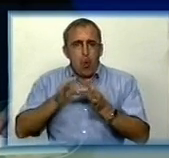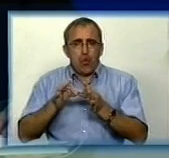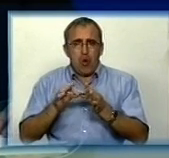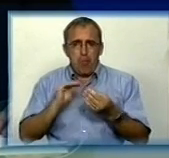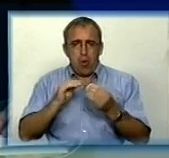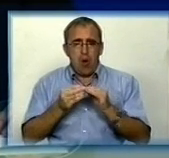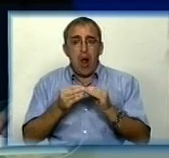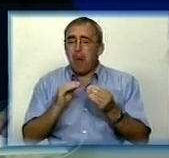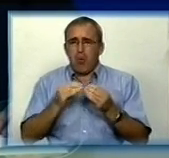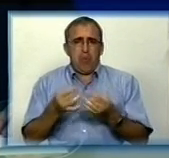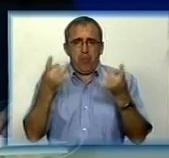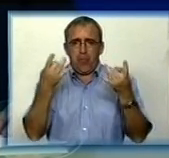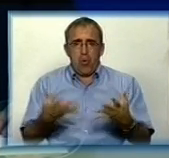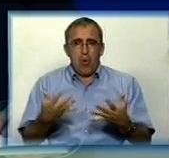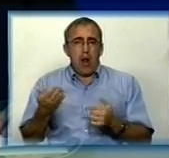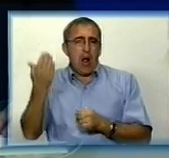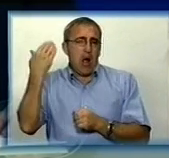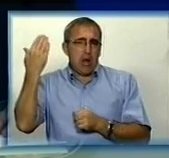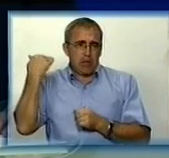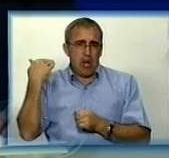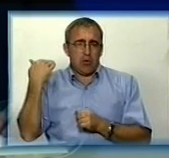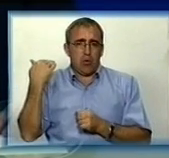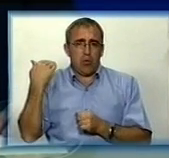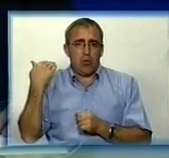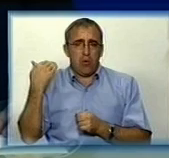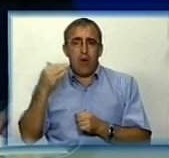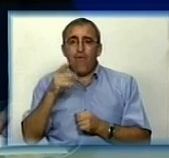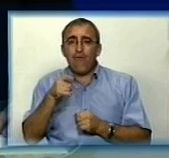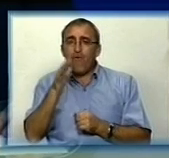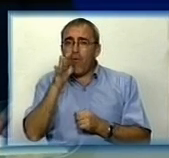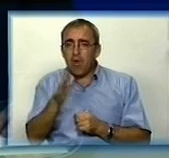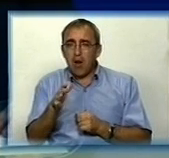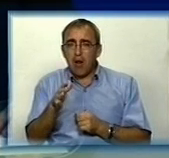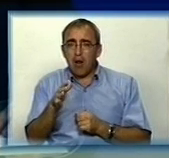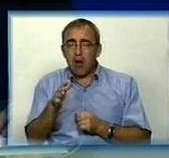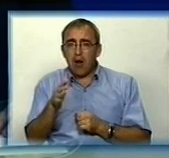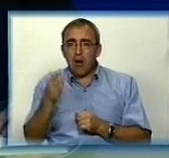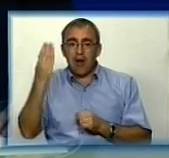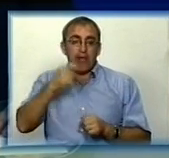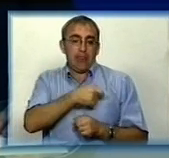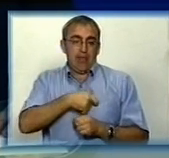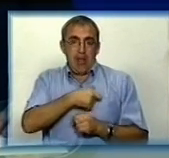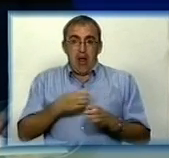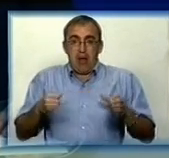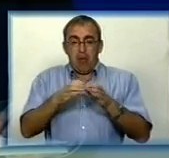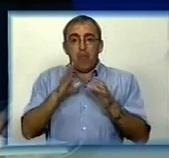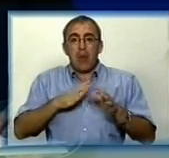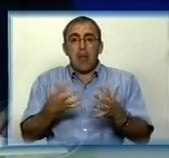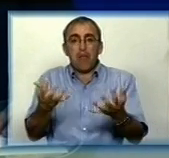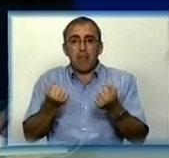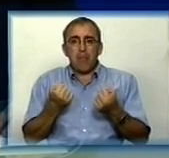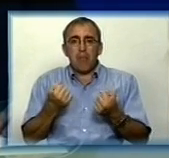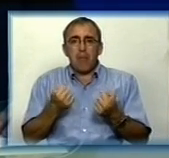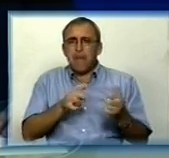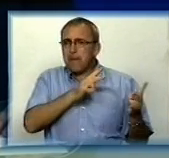проблема дуже простая. Коли-то, в часу, в коденції депутатів були приняты, на мій